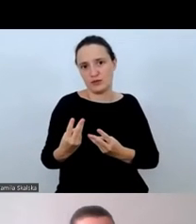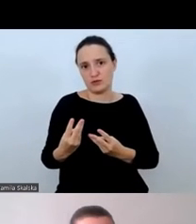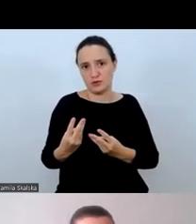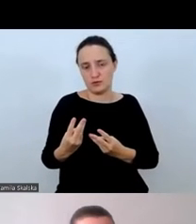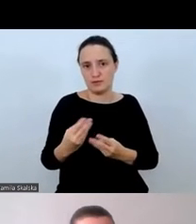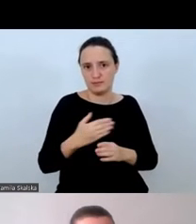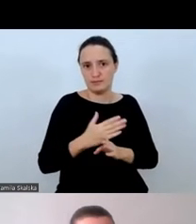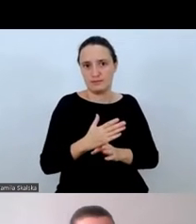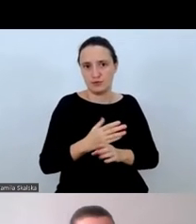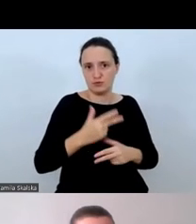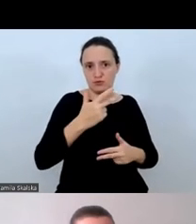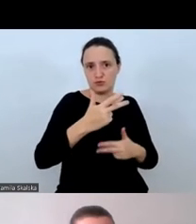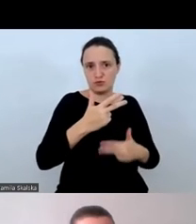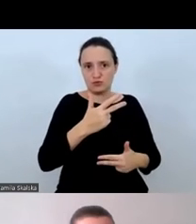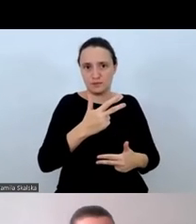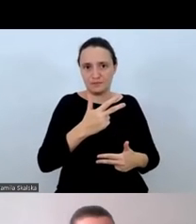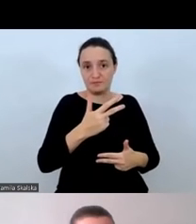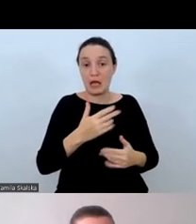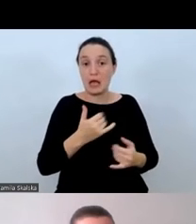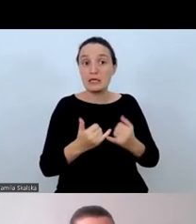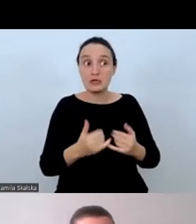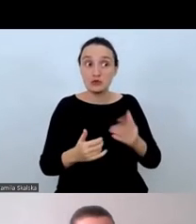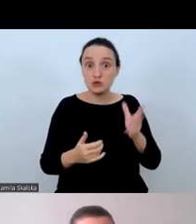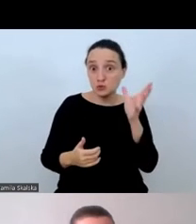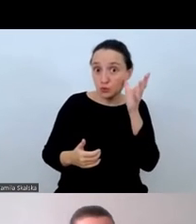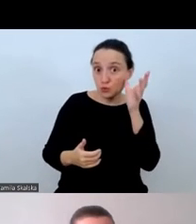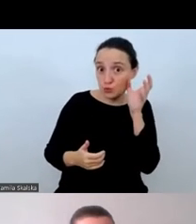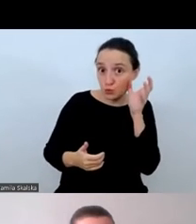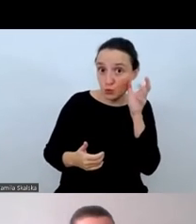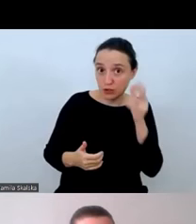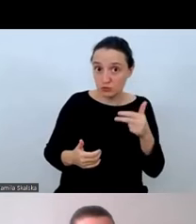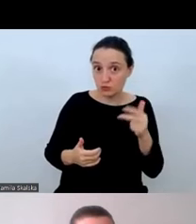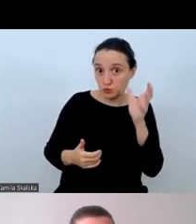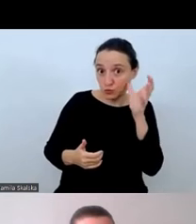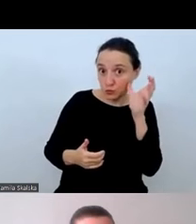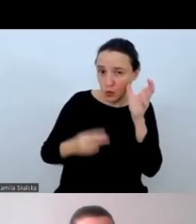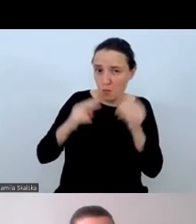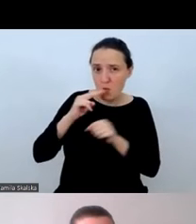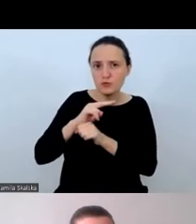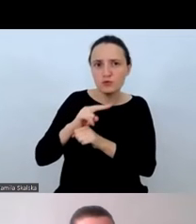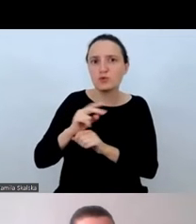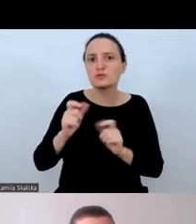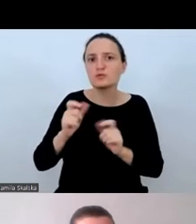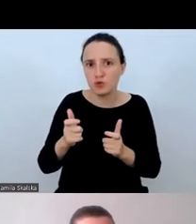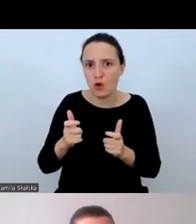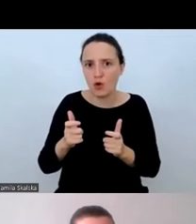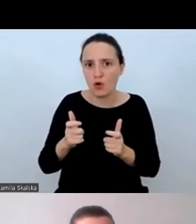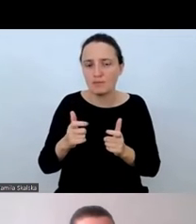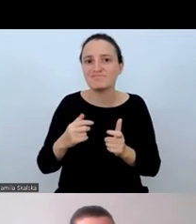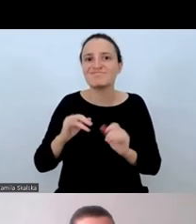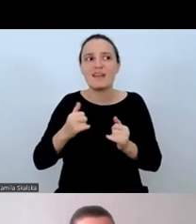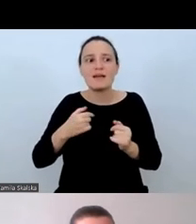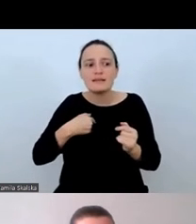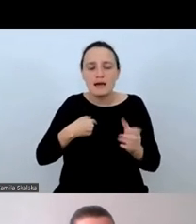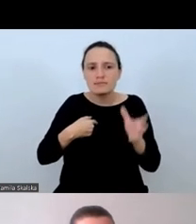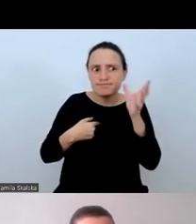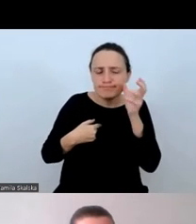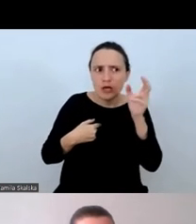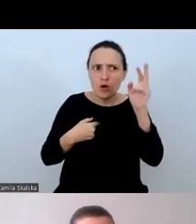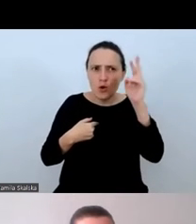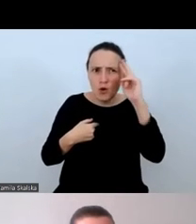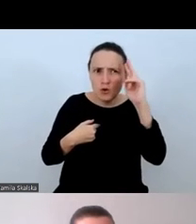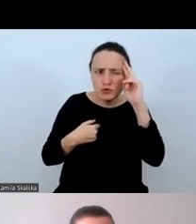Gdy tłumacz słucha, to monitoruje swoje własne rozumienie wypowiedzi,